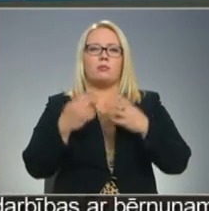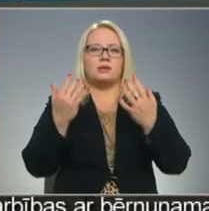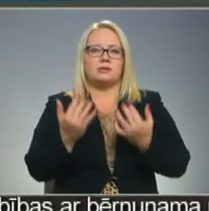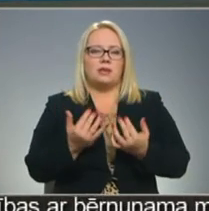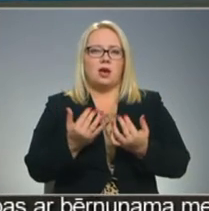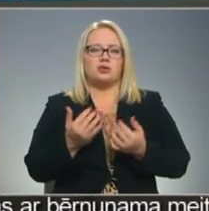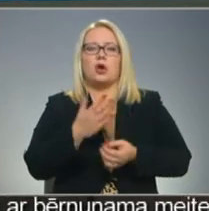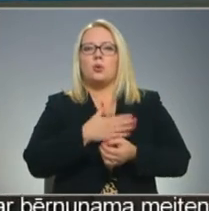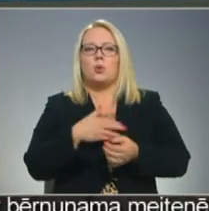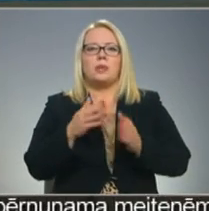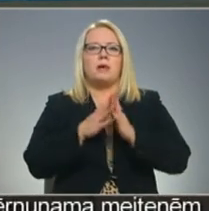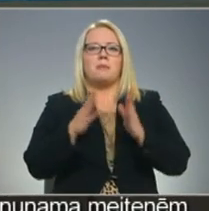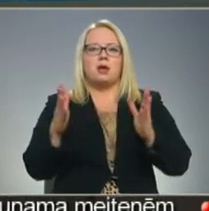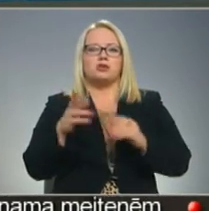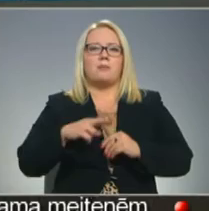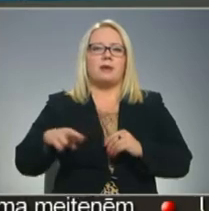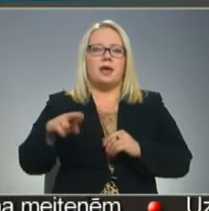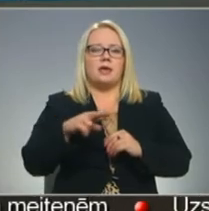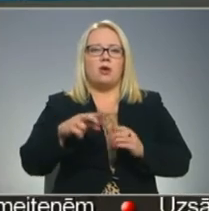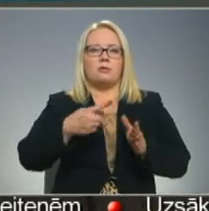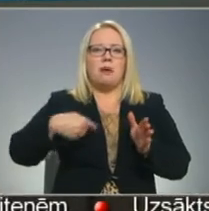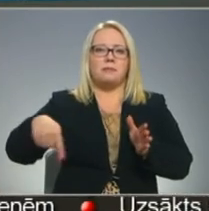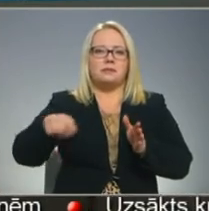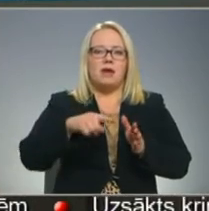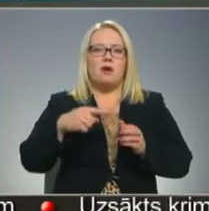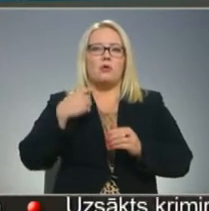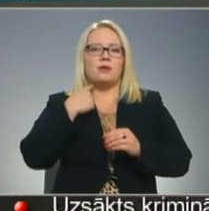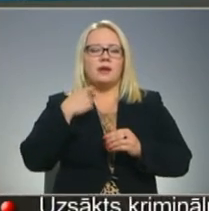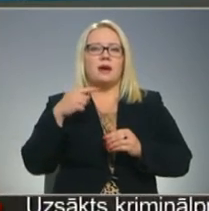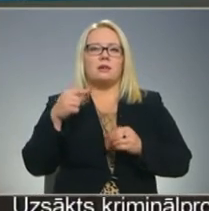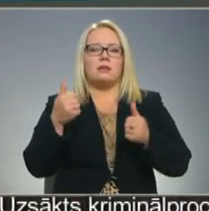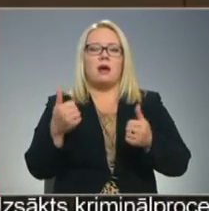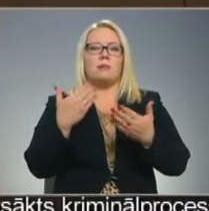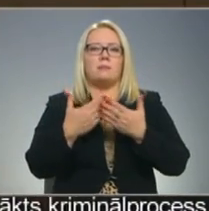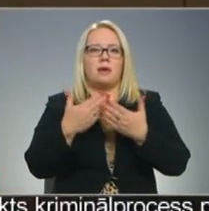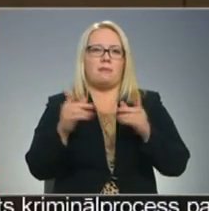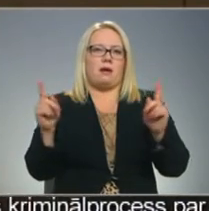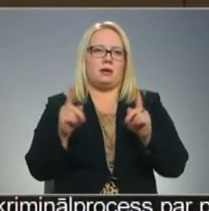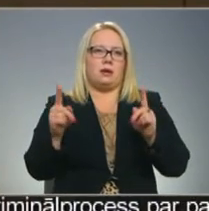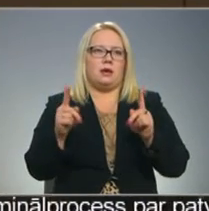ļoti plašam reģionam ap sevi. Un Rīgā tāda laba piemērjie vira.